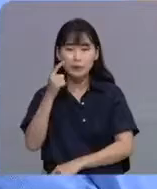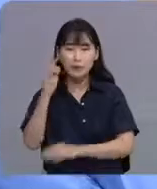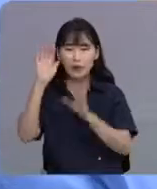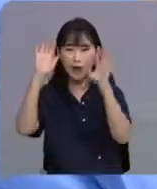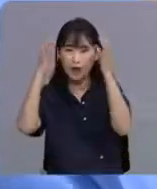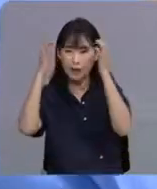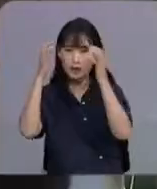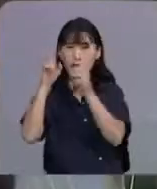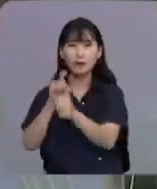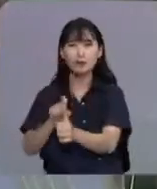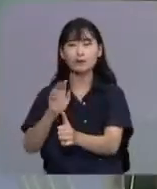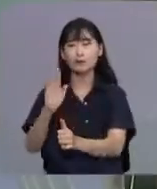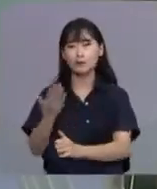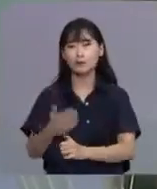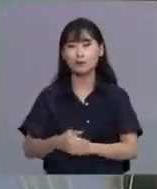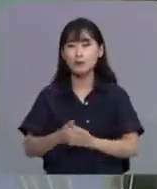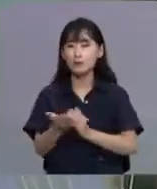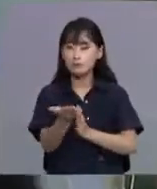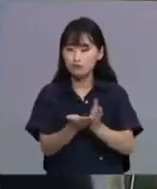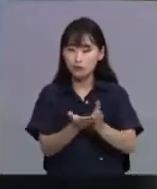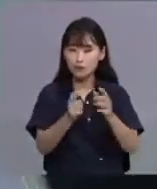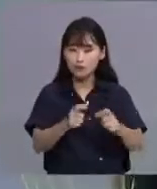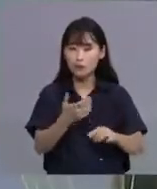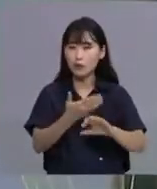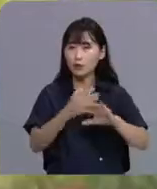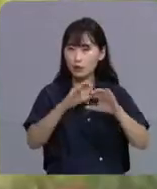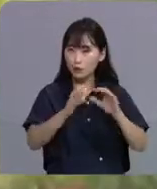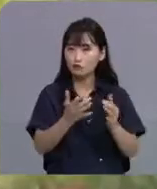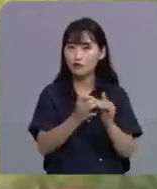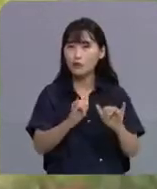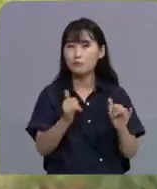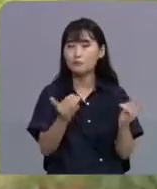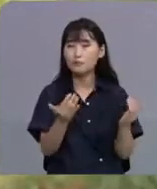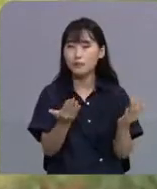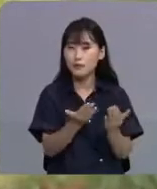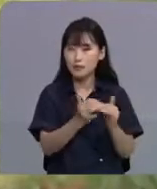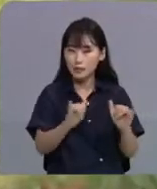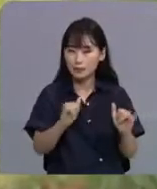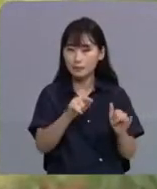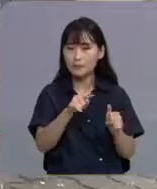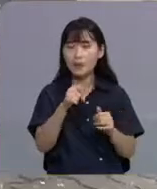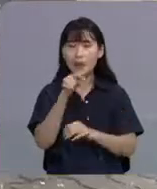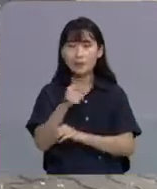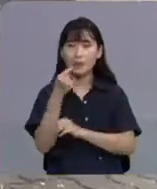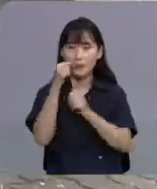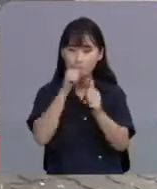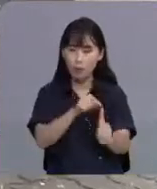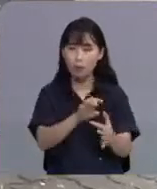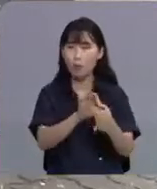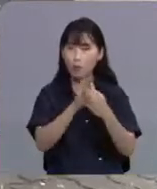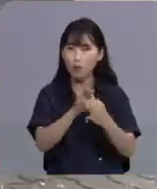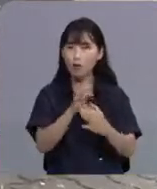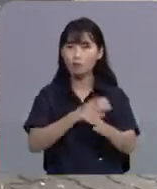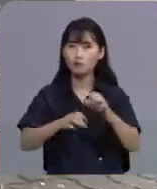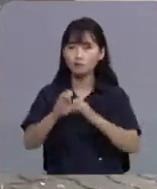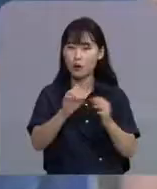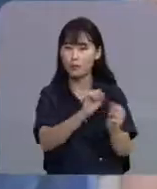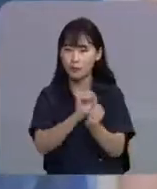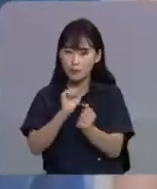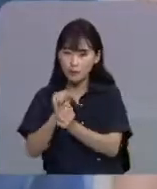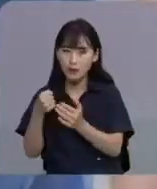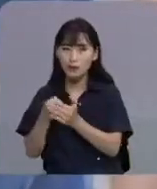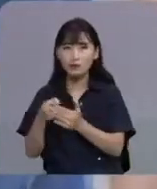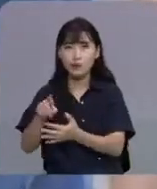판정됐습니다. 군산 지역 외국인 노동자 고용사업장에 대한 행정 명령과 관련해 추가 감염이 이어지면서 누적